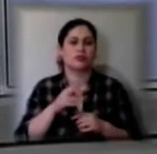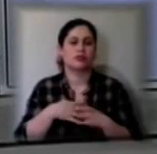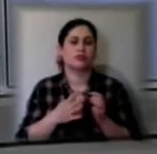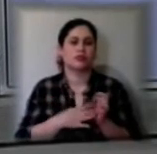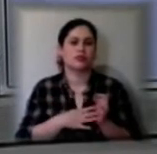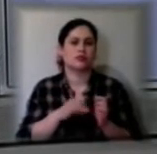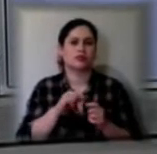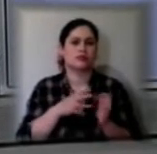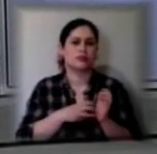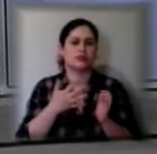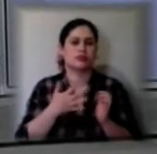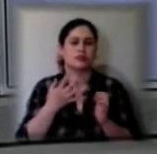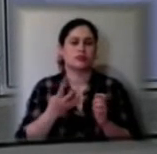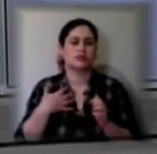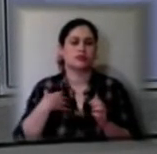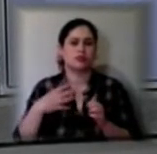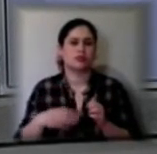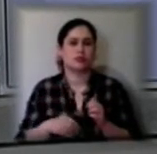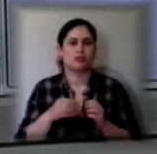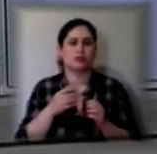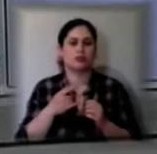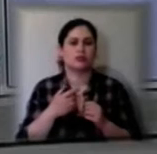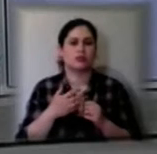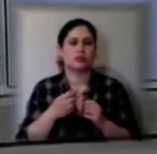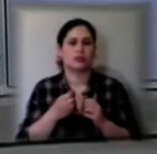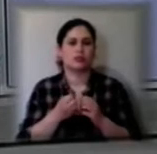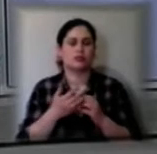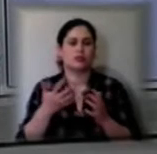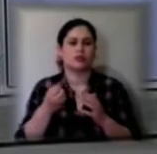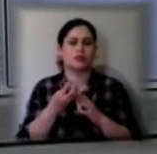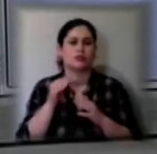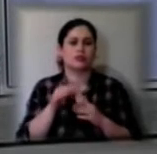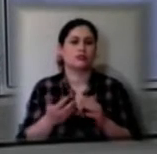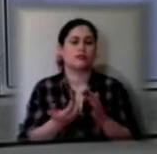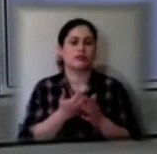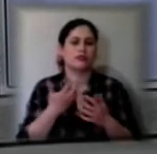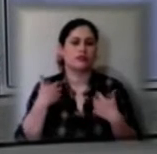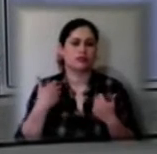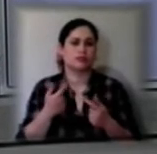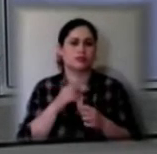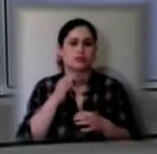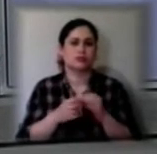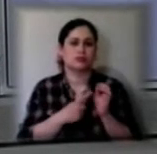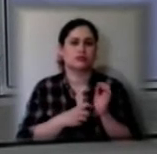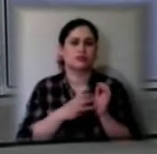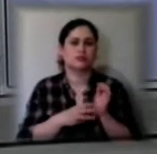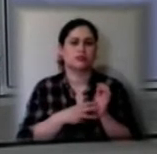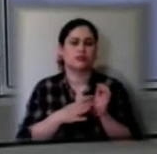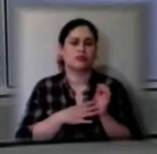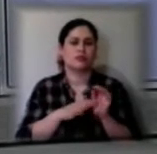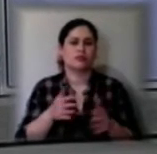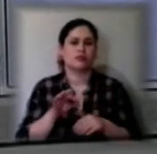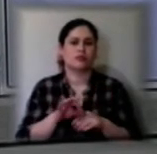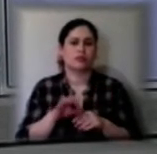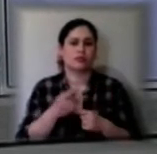854 пацієнти померли, більше 13 тисяч одужали. За добу зафіксовано 689 нових випадків. Про це